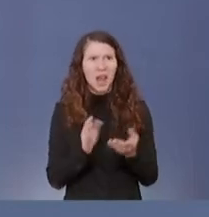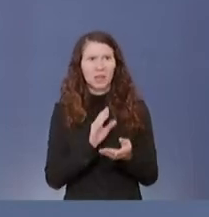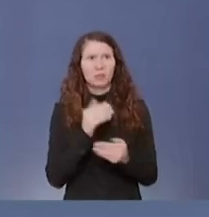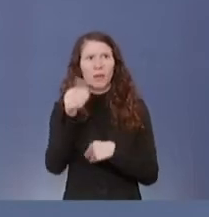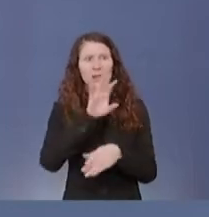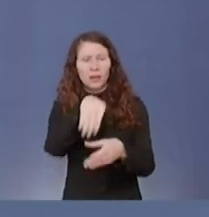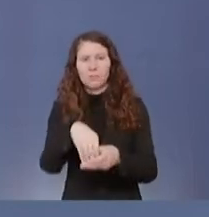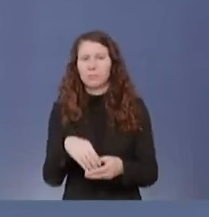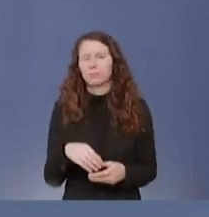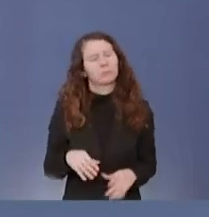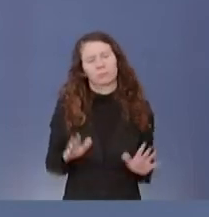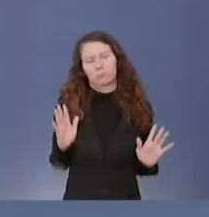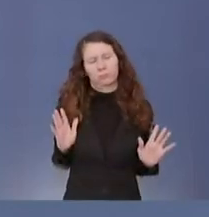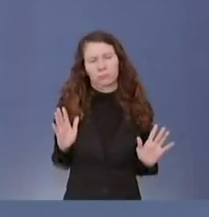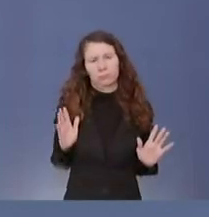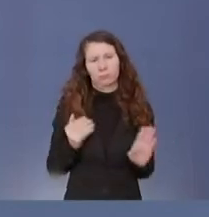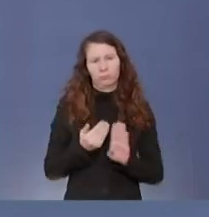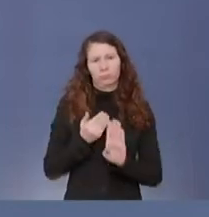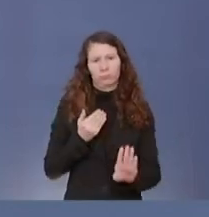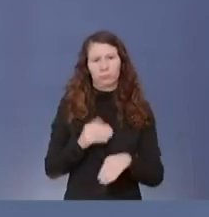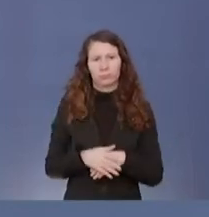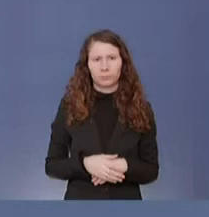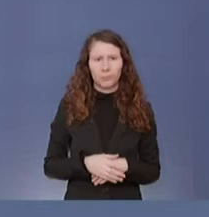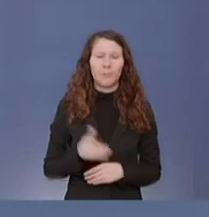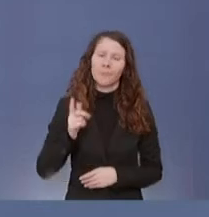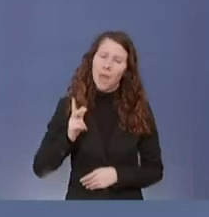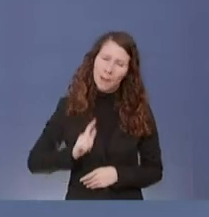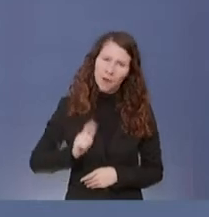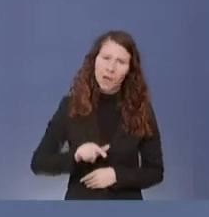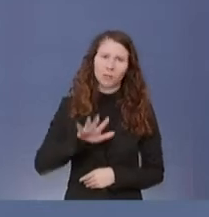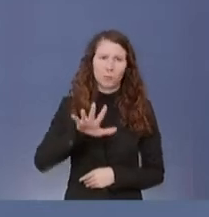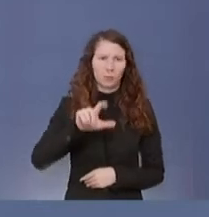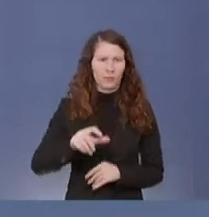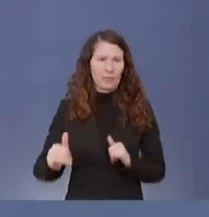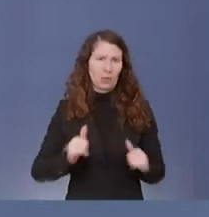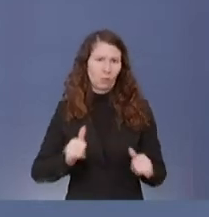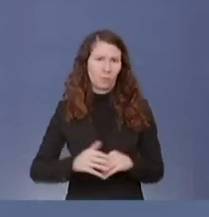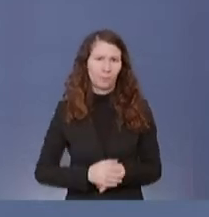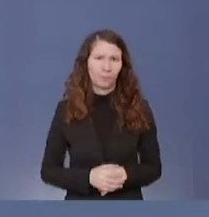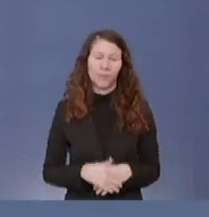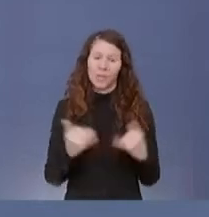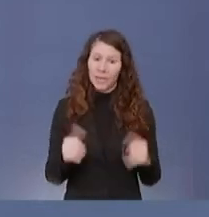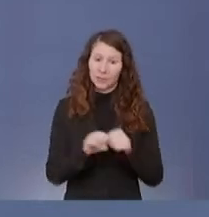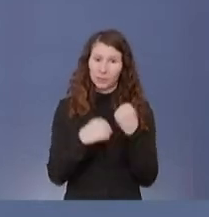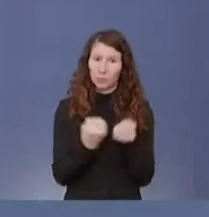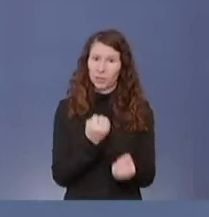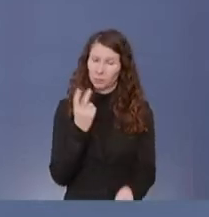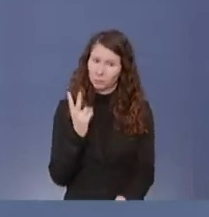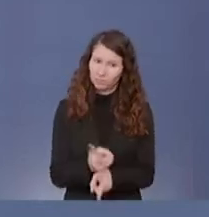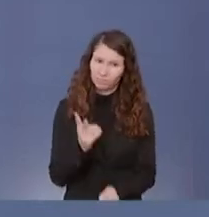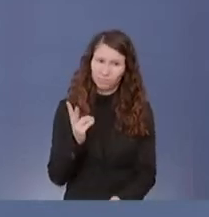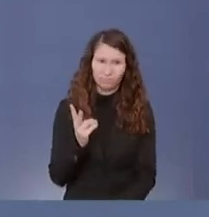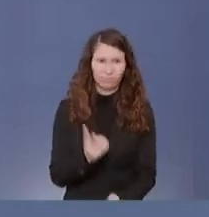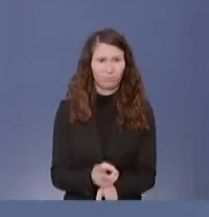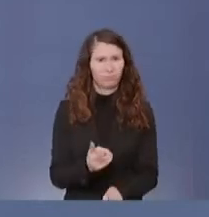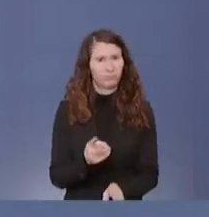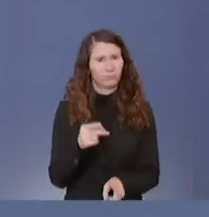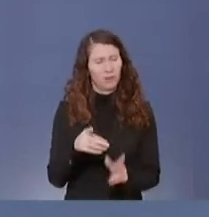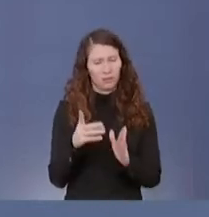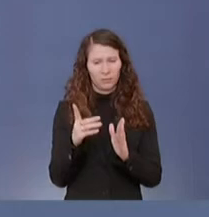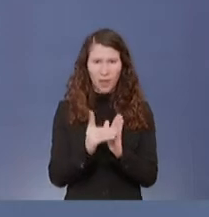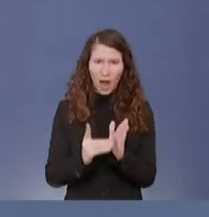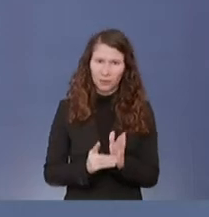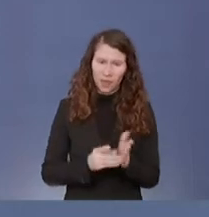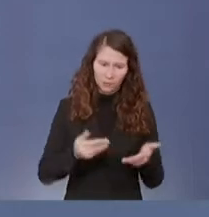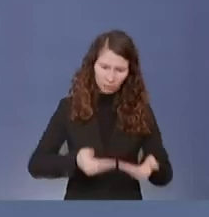will auch, wie gesagt, den 25. abwarten. Wir haben im Moment immer noch eine Situation, was die Datenlage